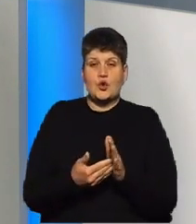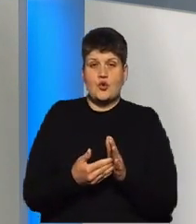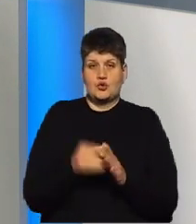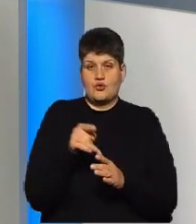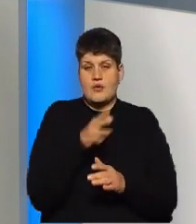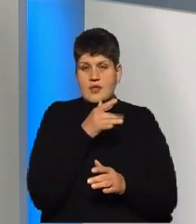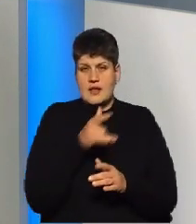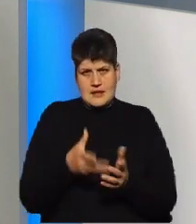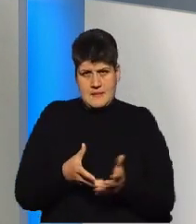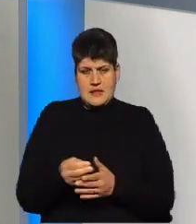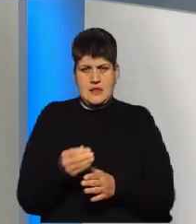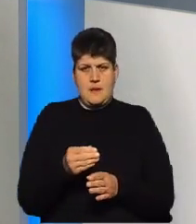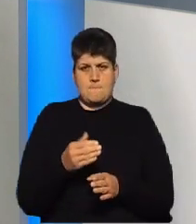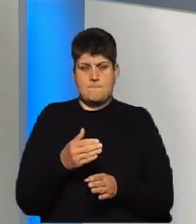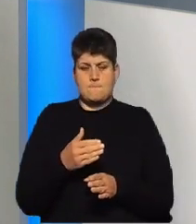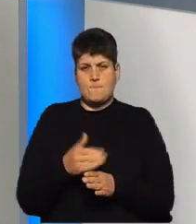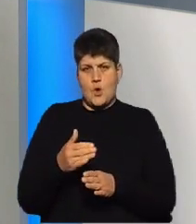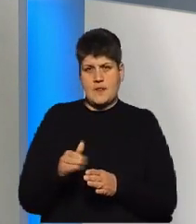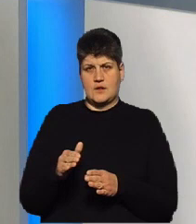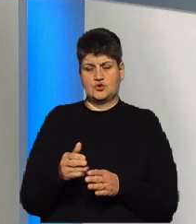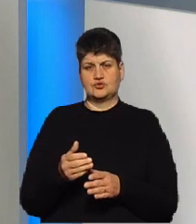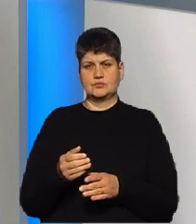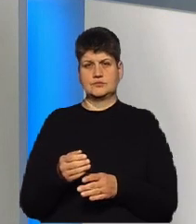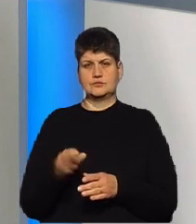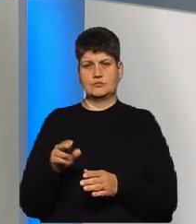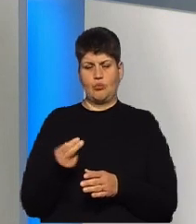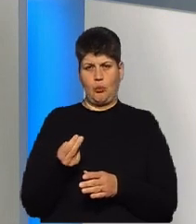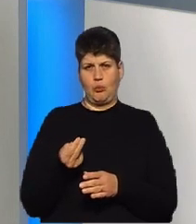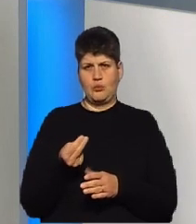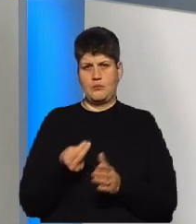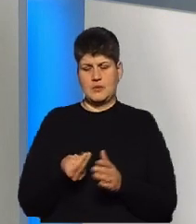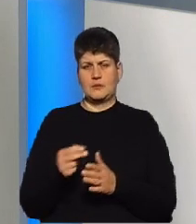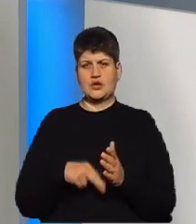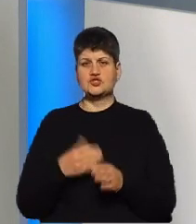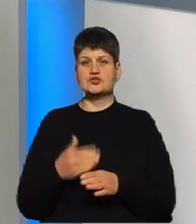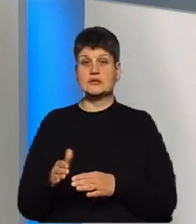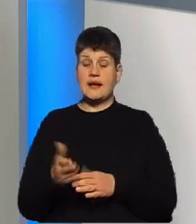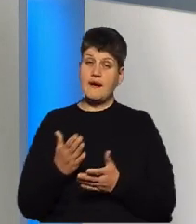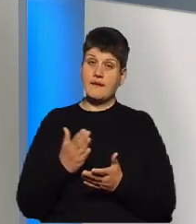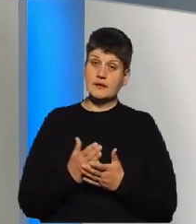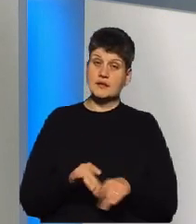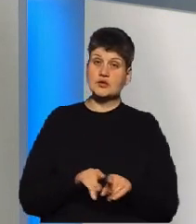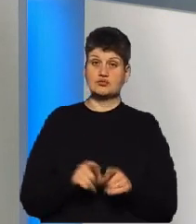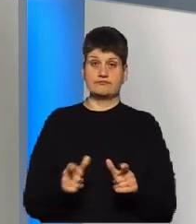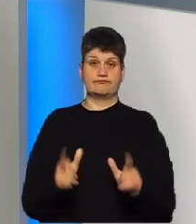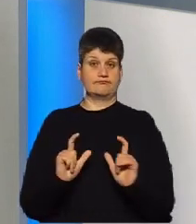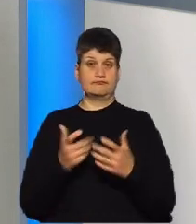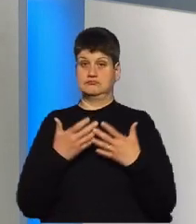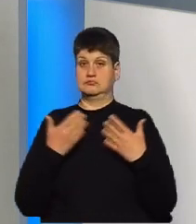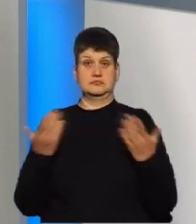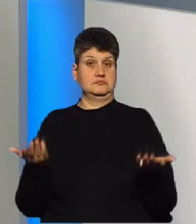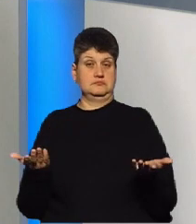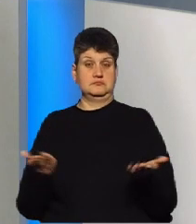податок частинами. А є такі випадки, коли платіжка не приходить, має